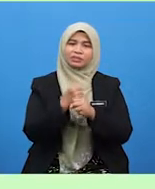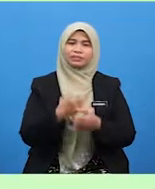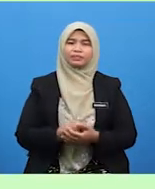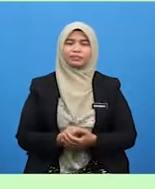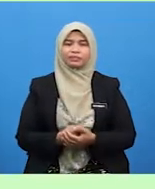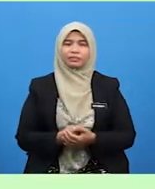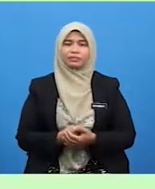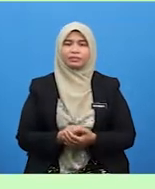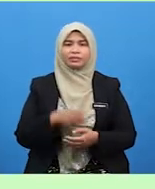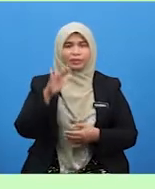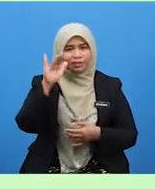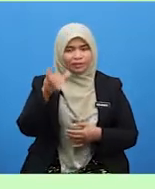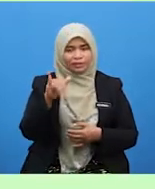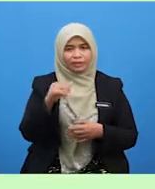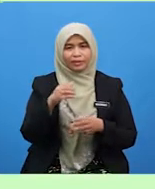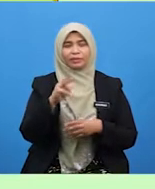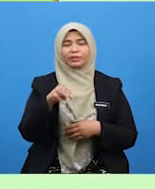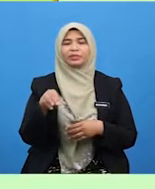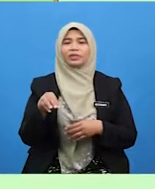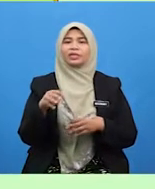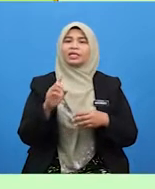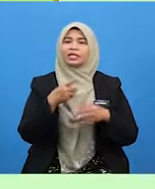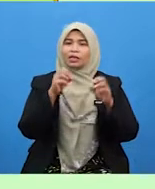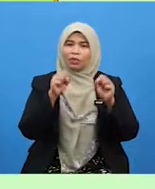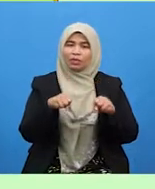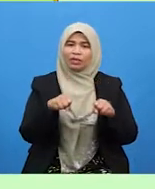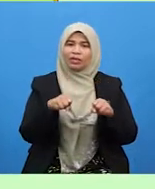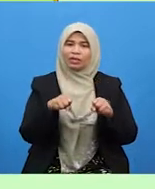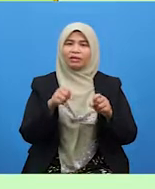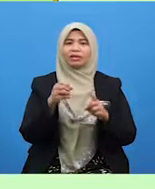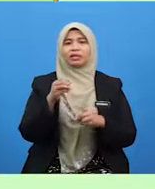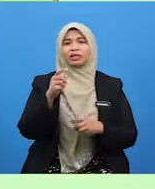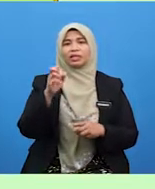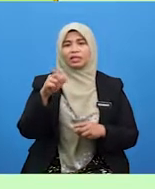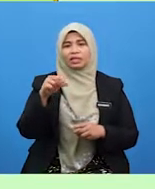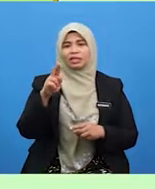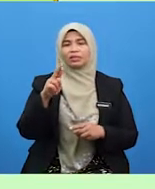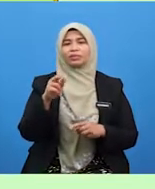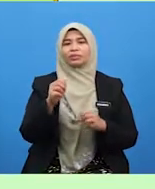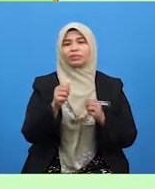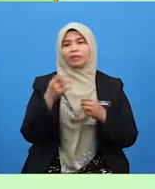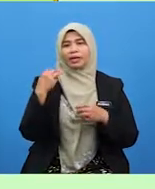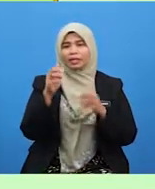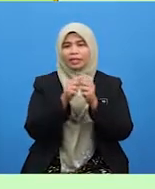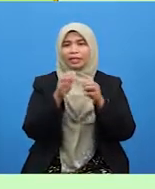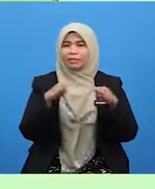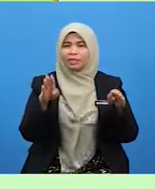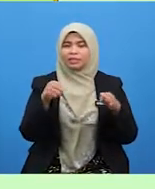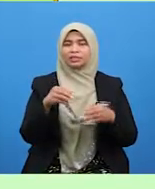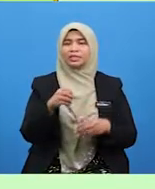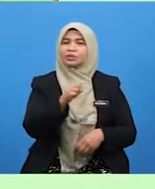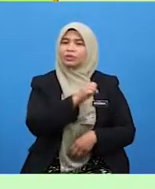Ya, murid-murid. Kita boleh menegur mereka dengan bahasa yang sopan.